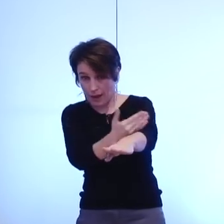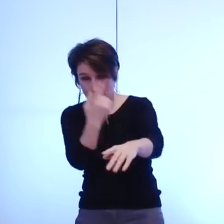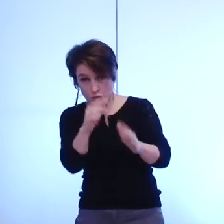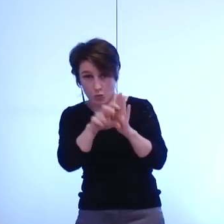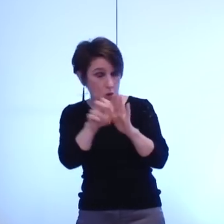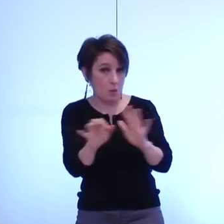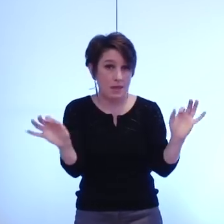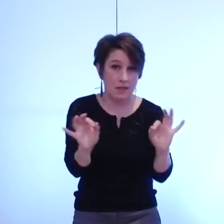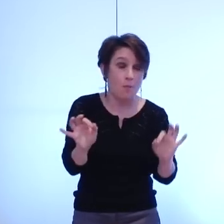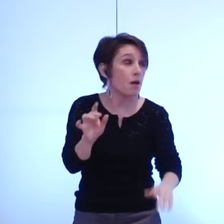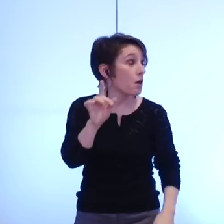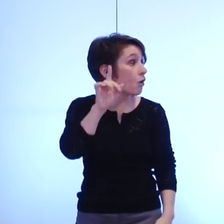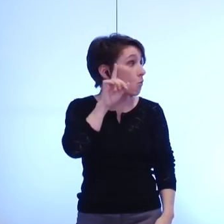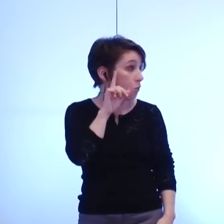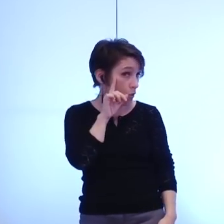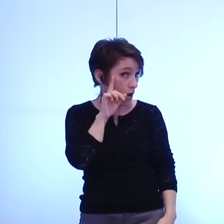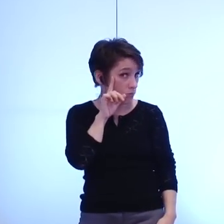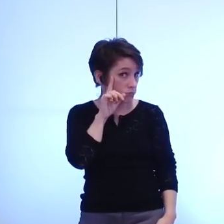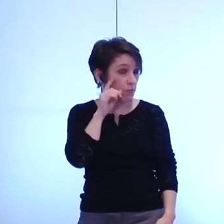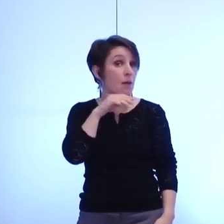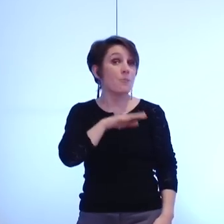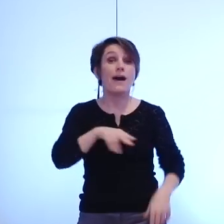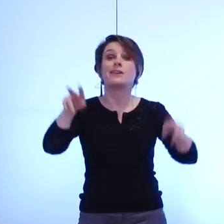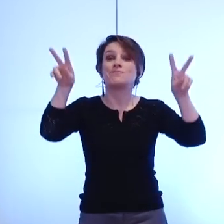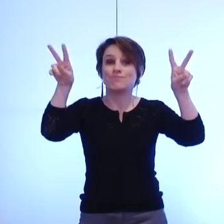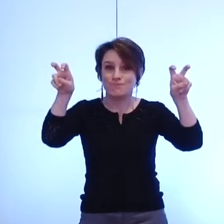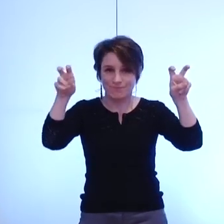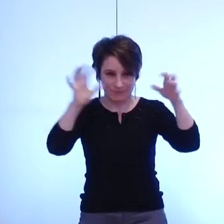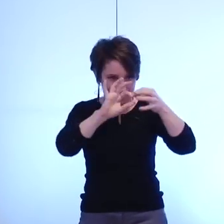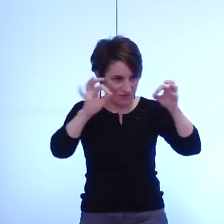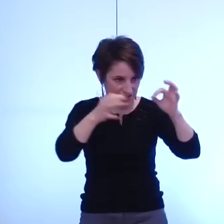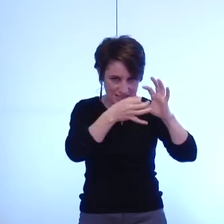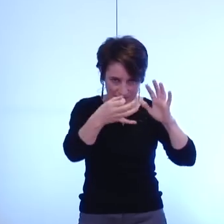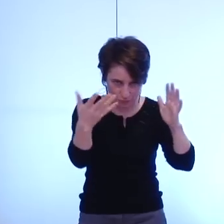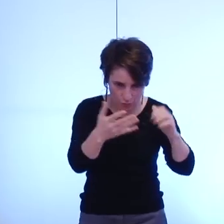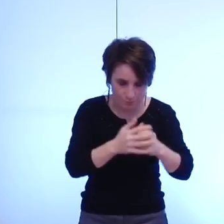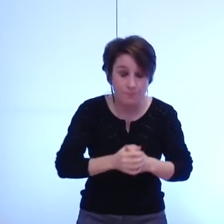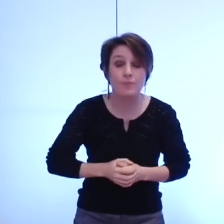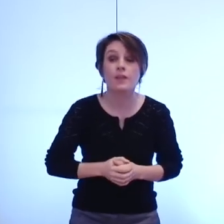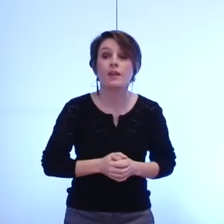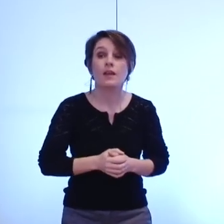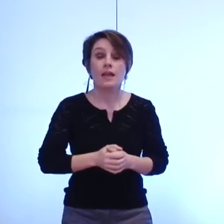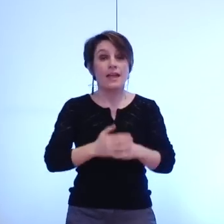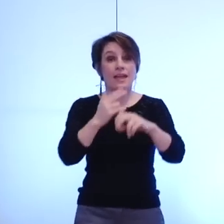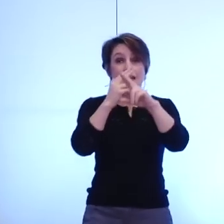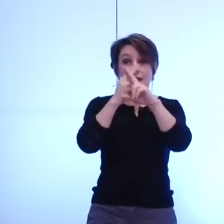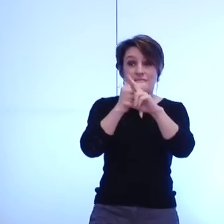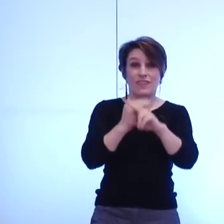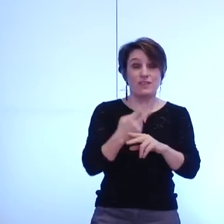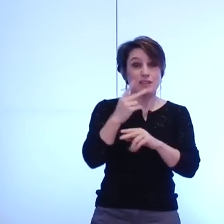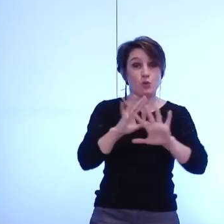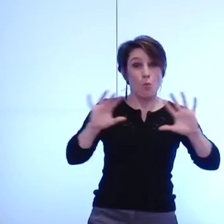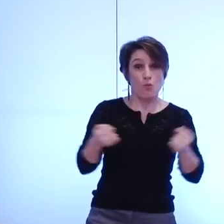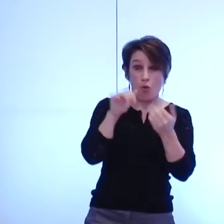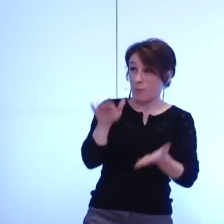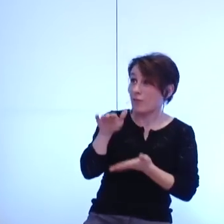parce que deux points ouvrez les guillemets la définition des compétences transférées est plus tardive que